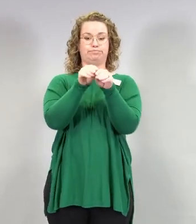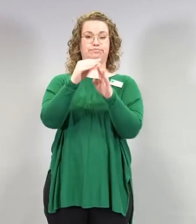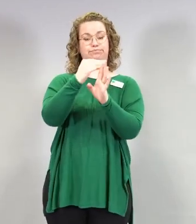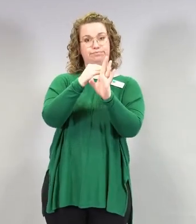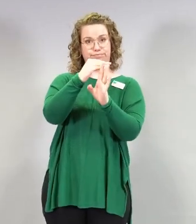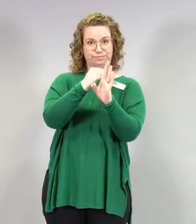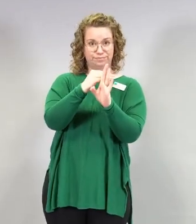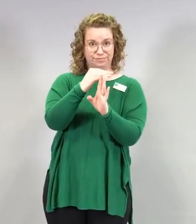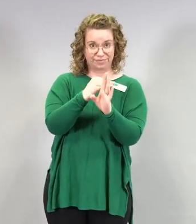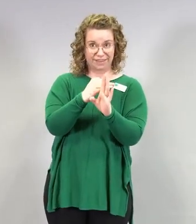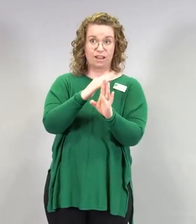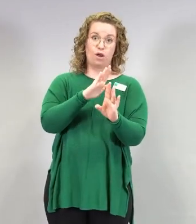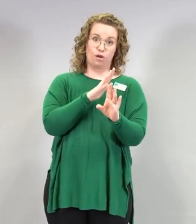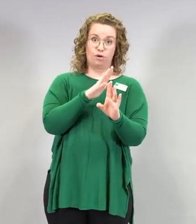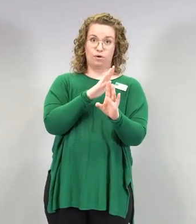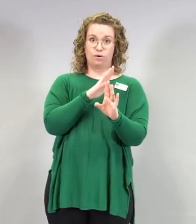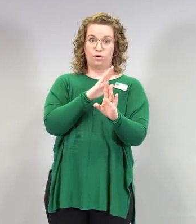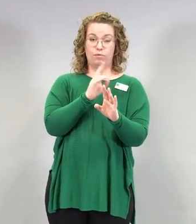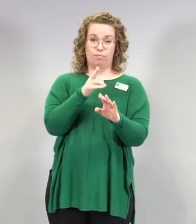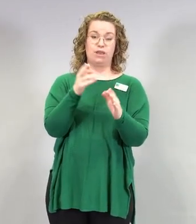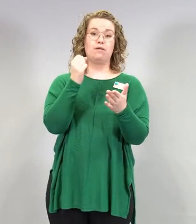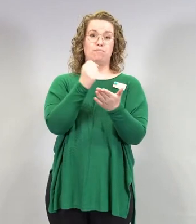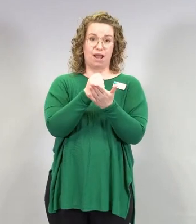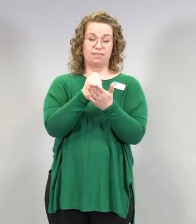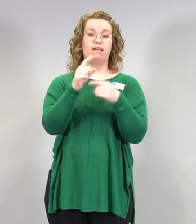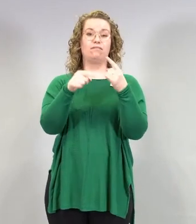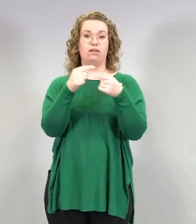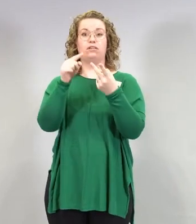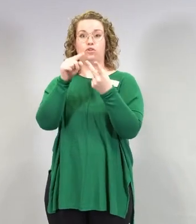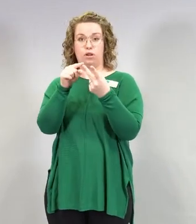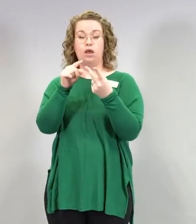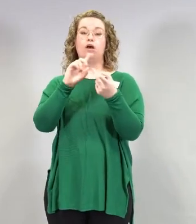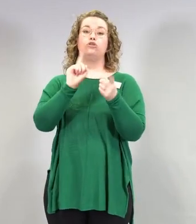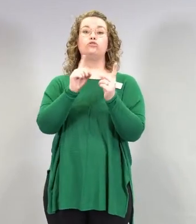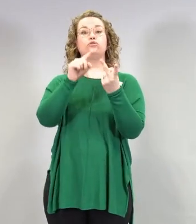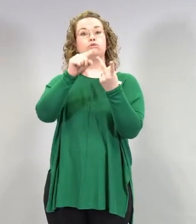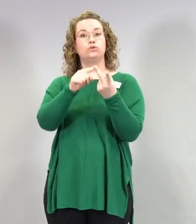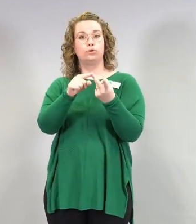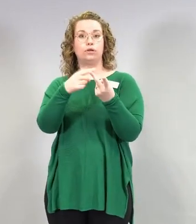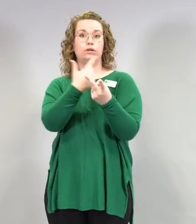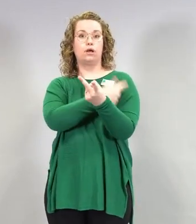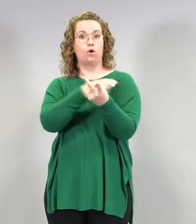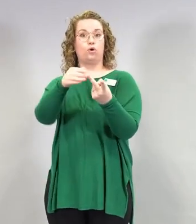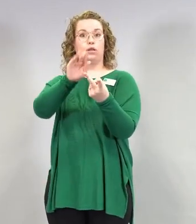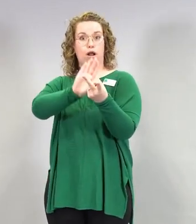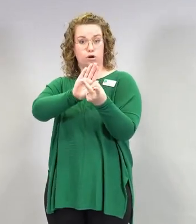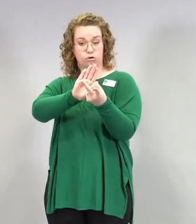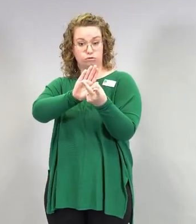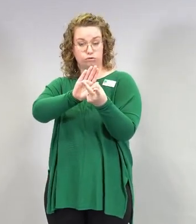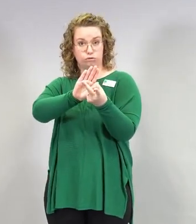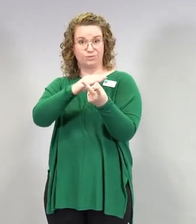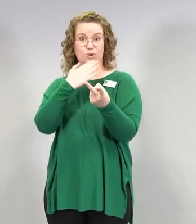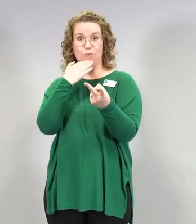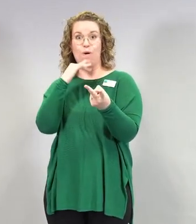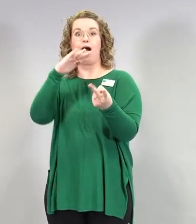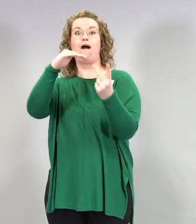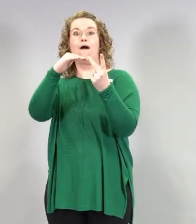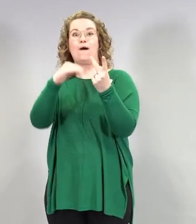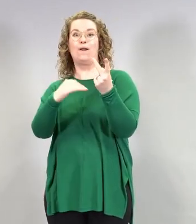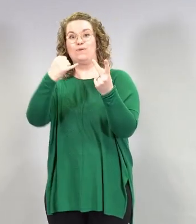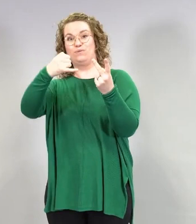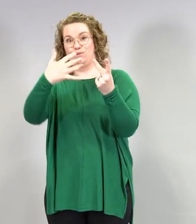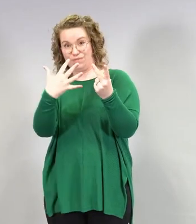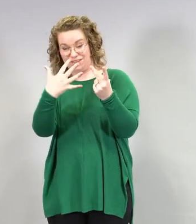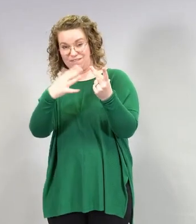hyödyn ja haitan analyysistä. Mikäli toisen rokoteannoksen anto tulee ajankohtaiseksi alle 65 vuotta ja lähiviikkojen